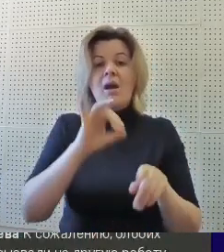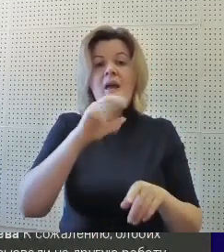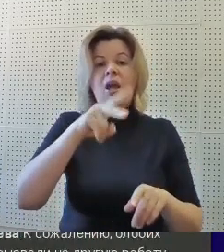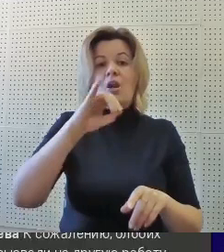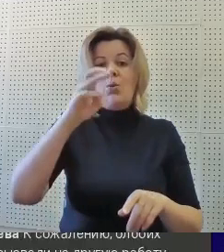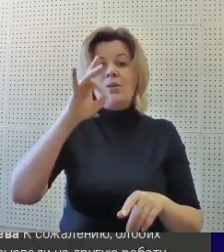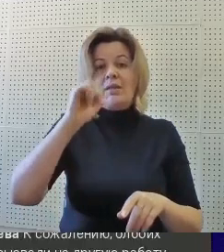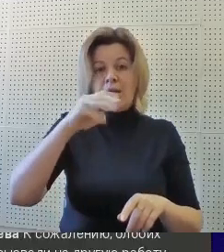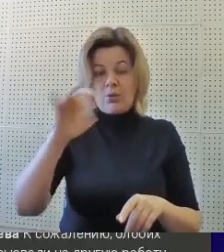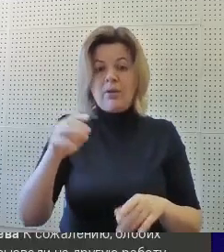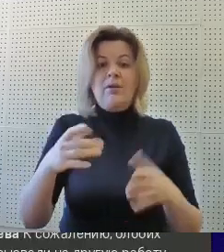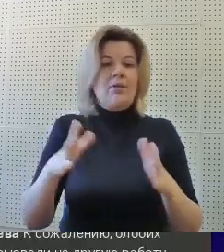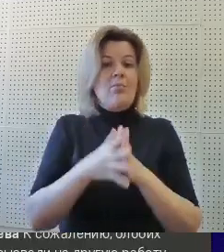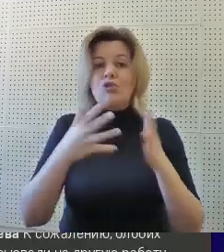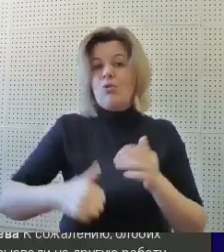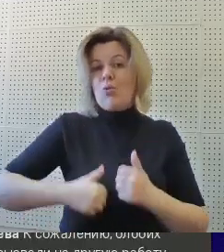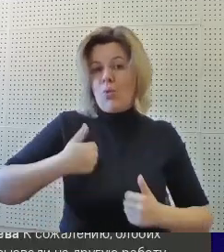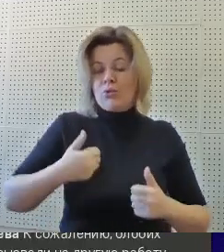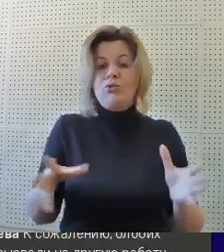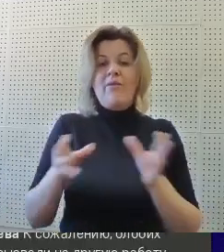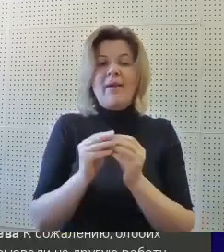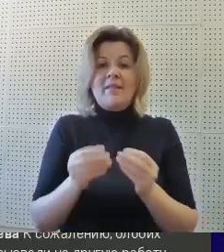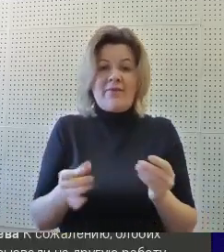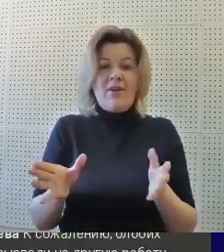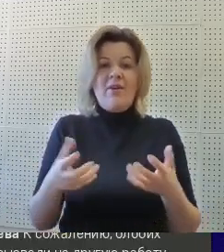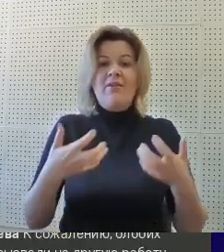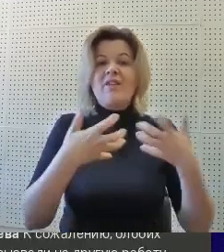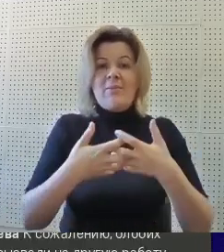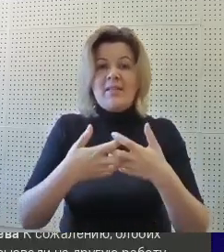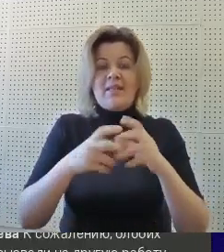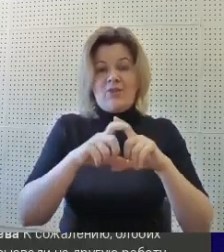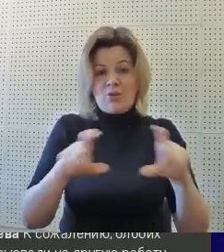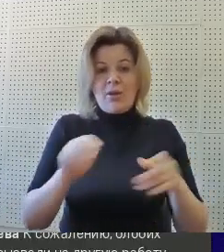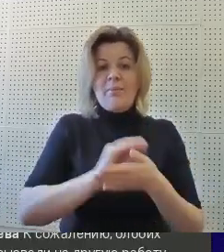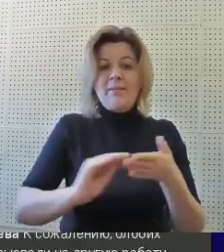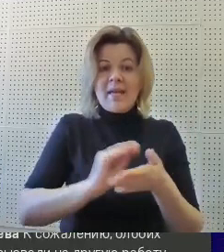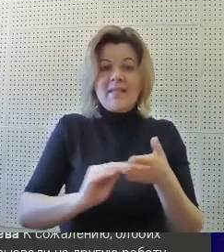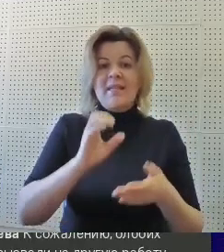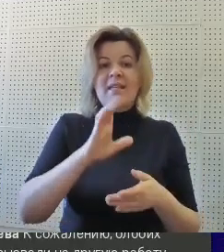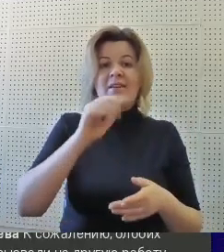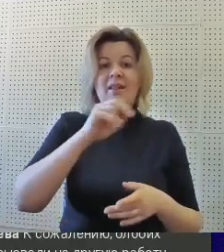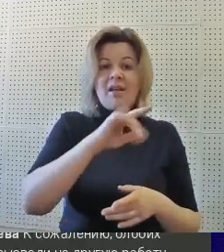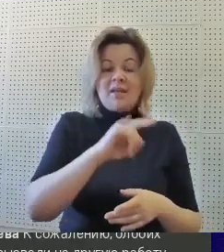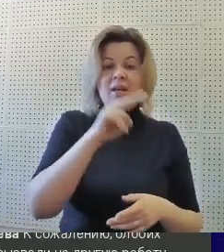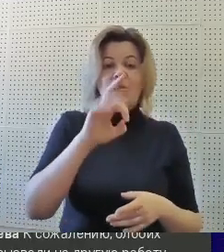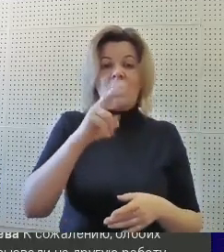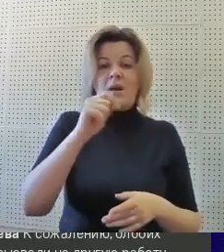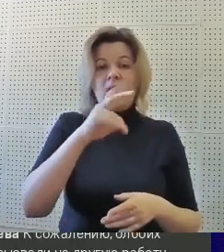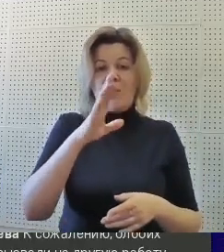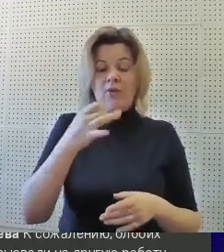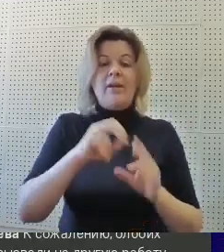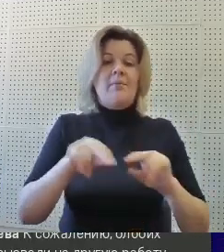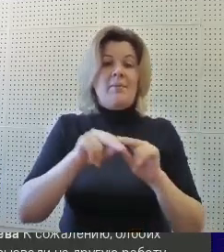иллюстратора. Так, большой гордостью совместного взаимодействия школы писательницы Светланы Долгановой и